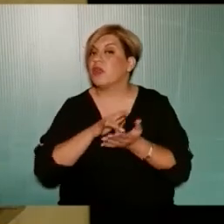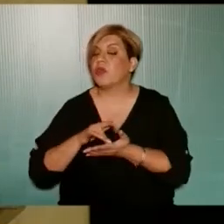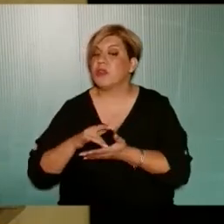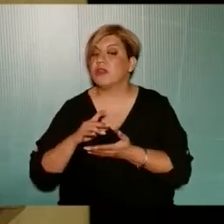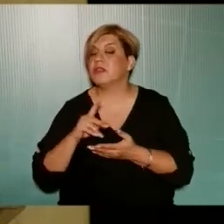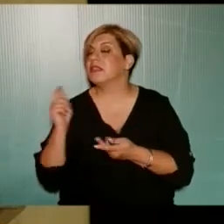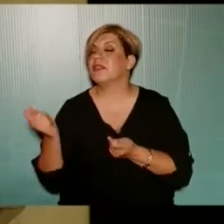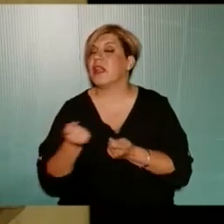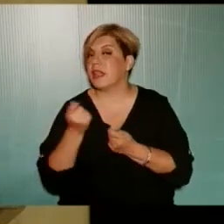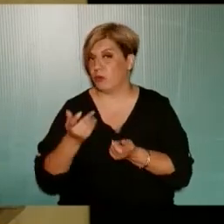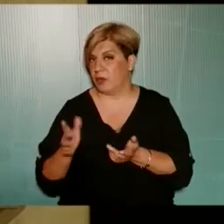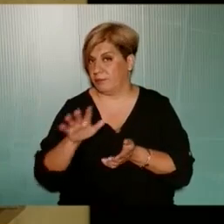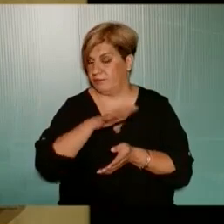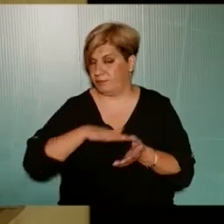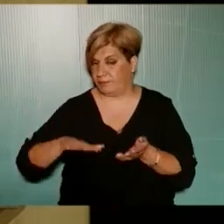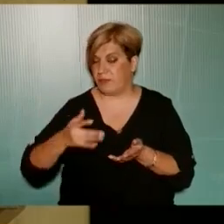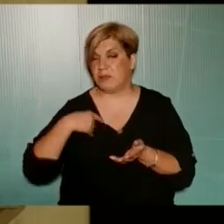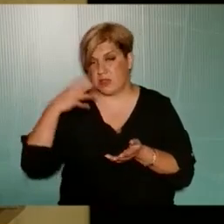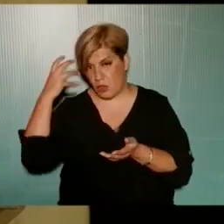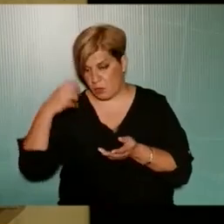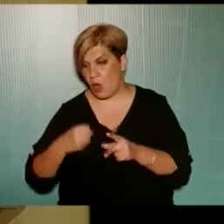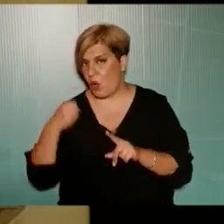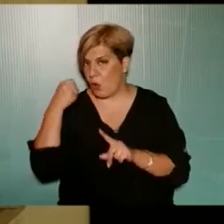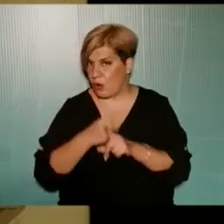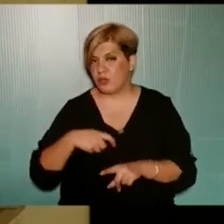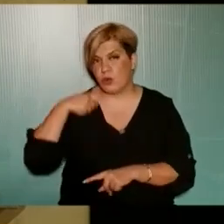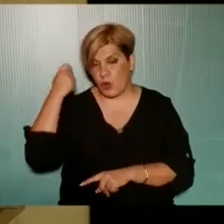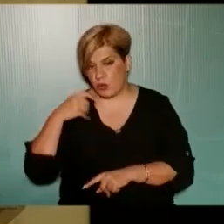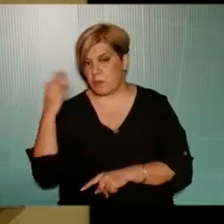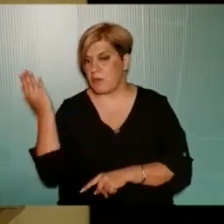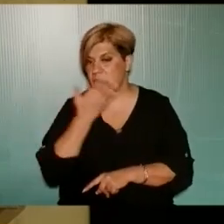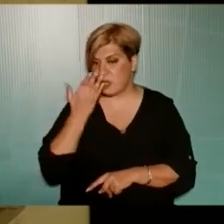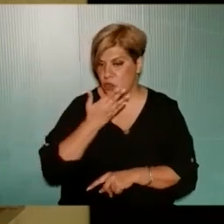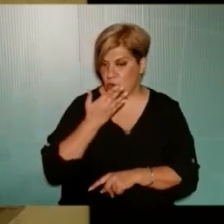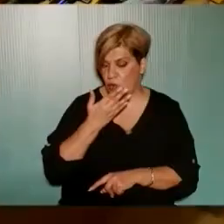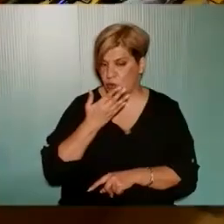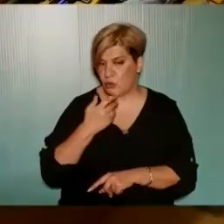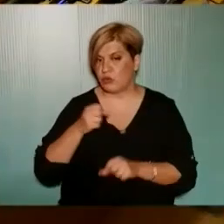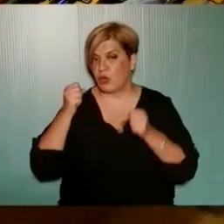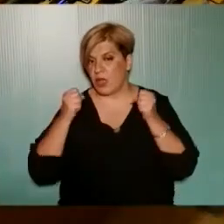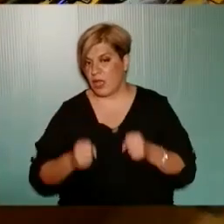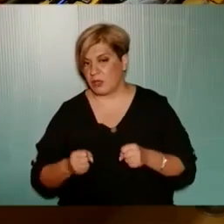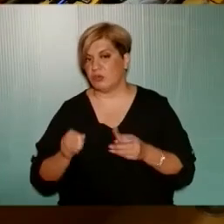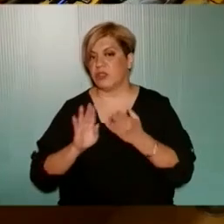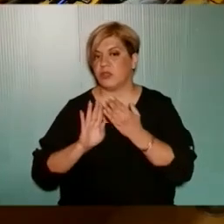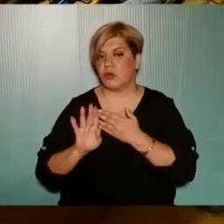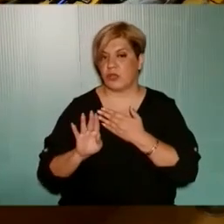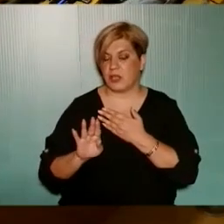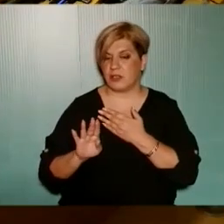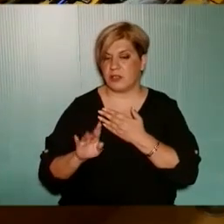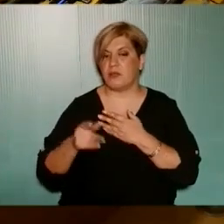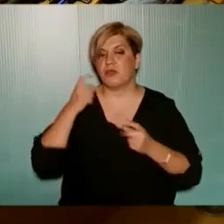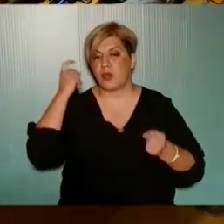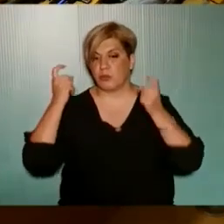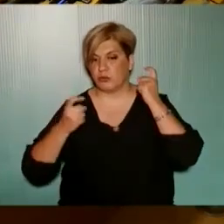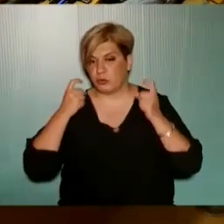γύρω από το κέντρο της πόλης Άρα εμείς θεωρούμε ότι ο αγώνας των γονιών Των μαθητών Των κατοίκων στις γειτονιές Για αυτά που